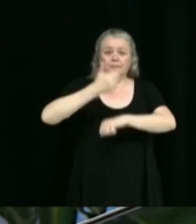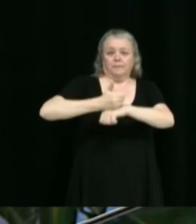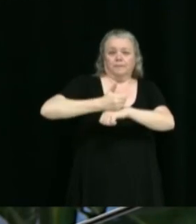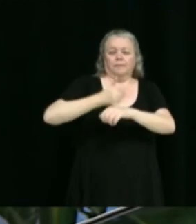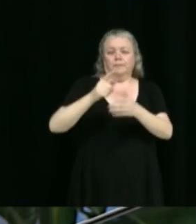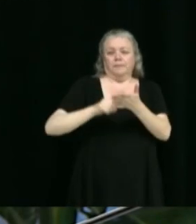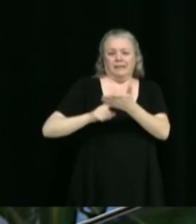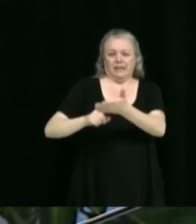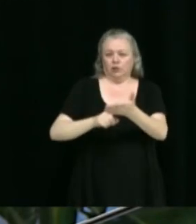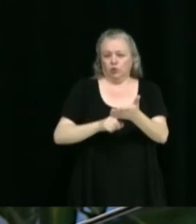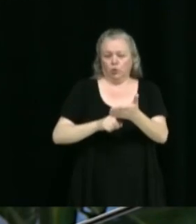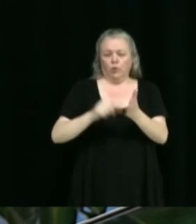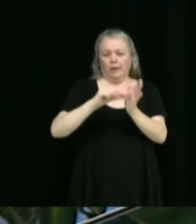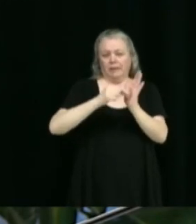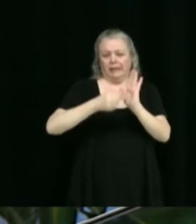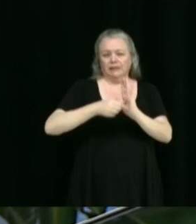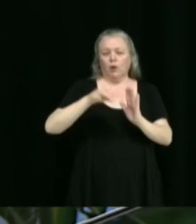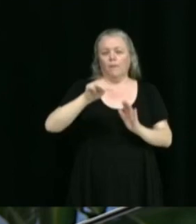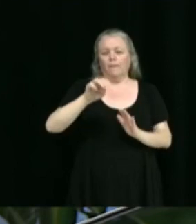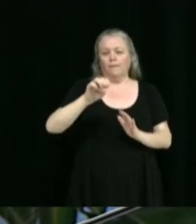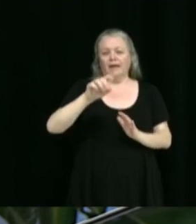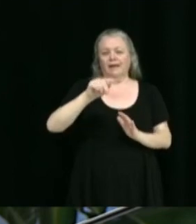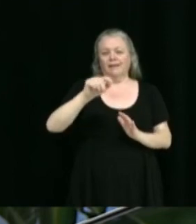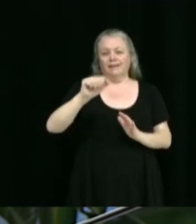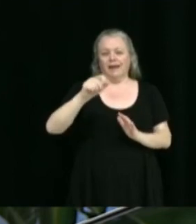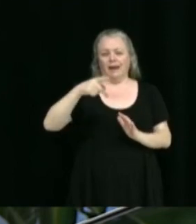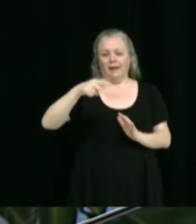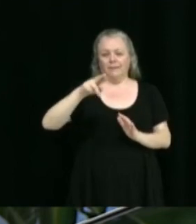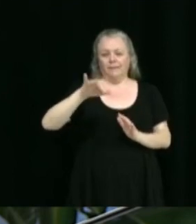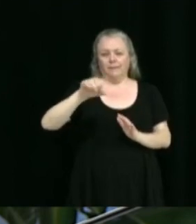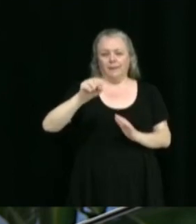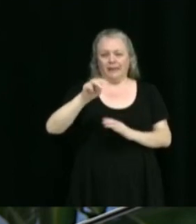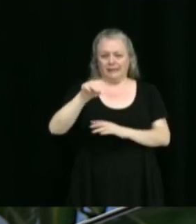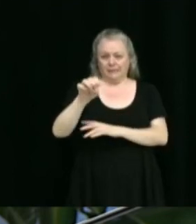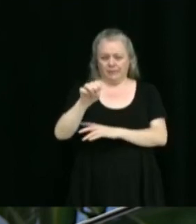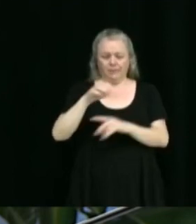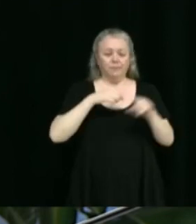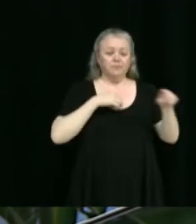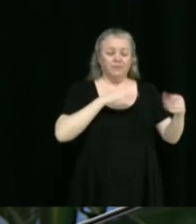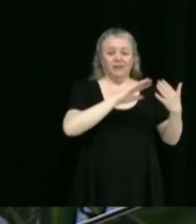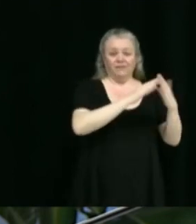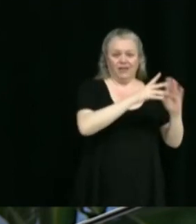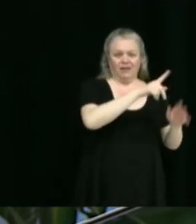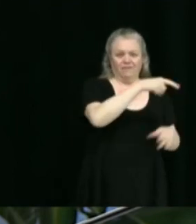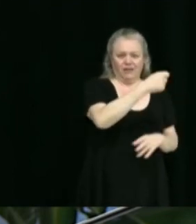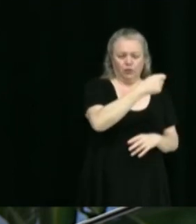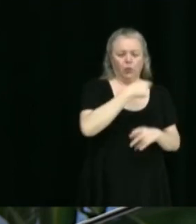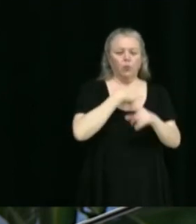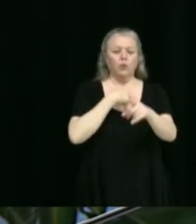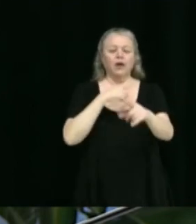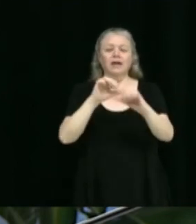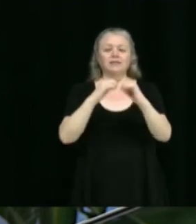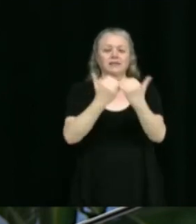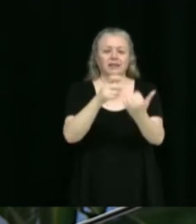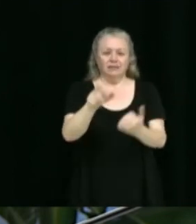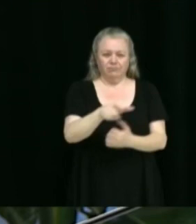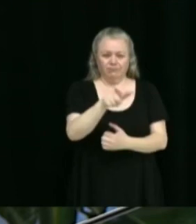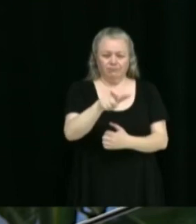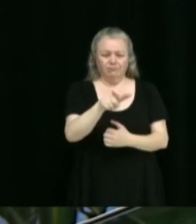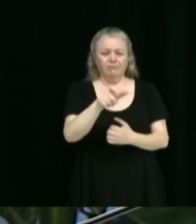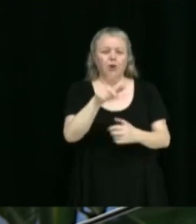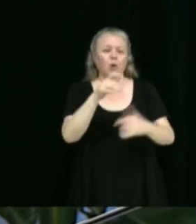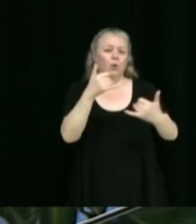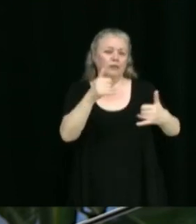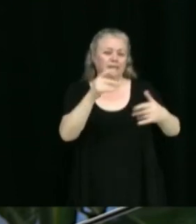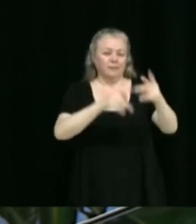Convention à intervenir entre la Ville de Victoriaville, l'Association québécoise pour le loisir des personnes handicapées et espaces munis